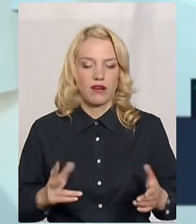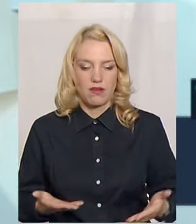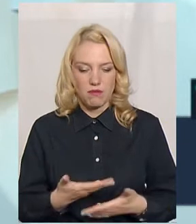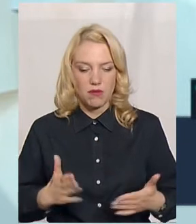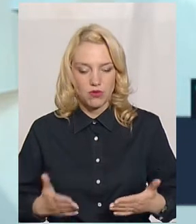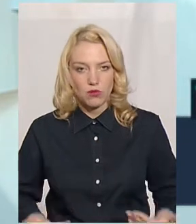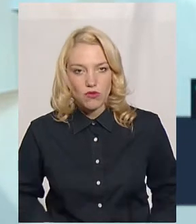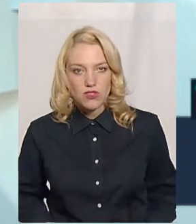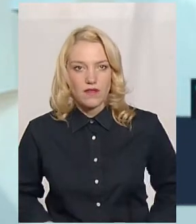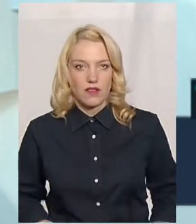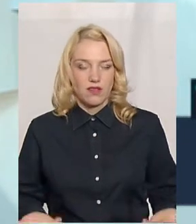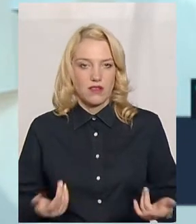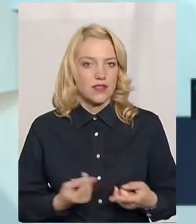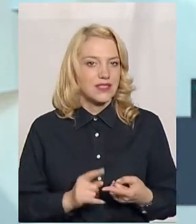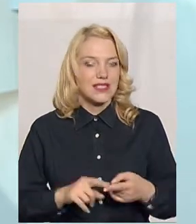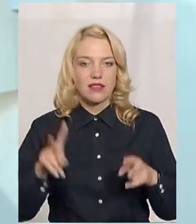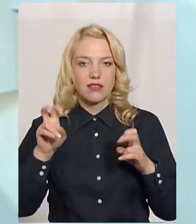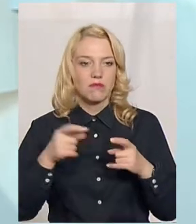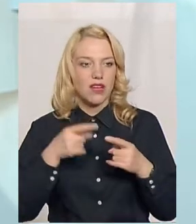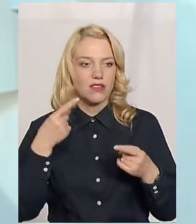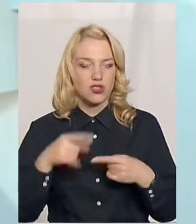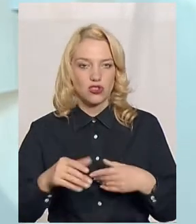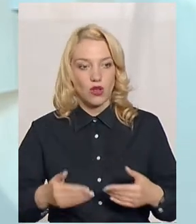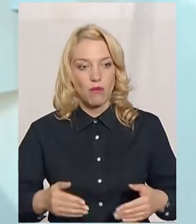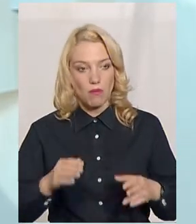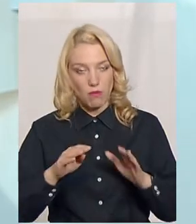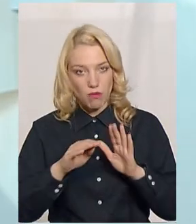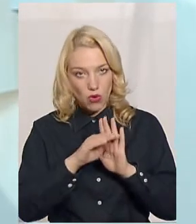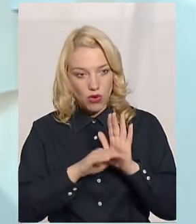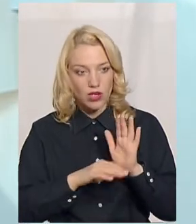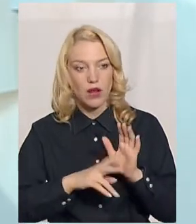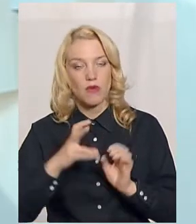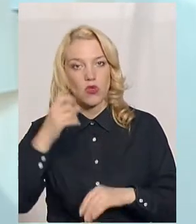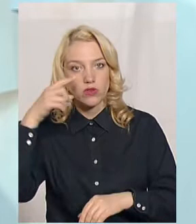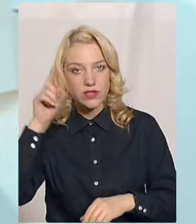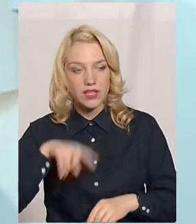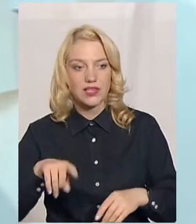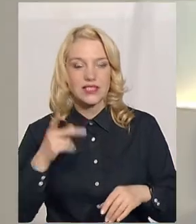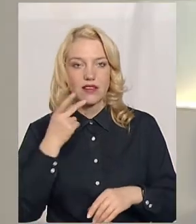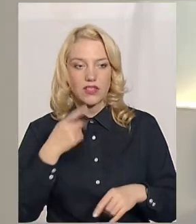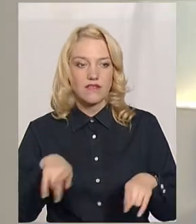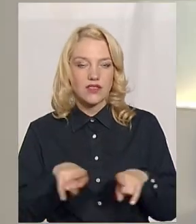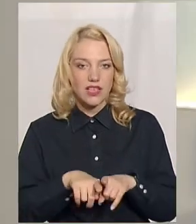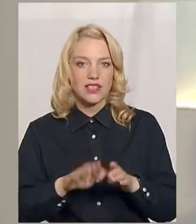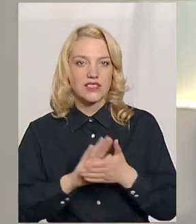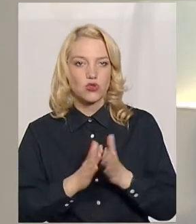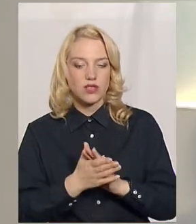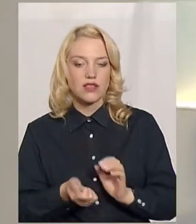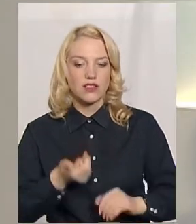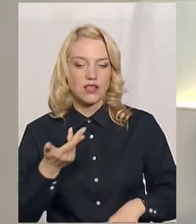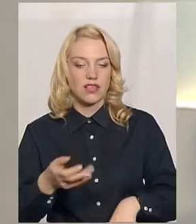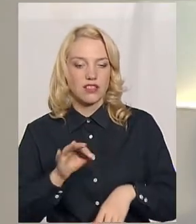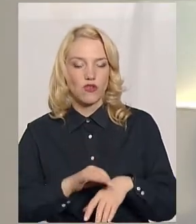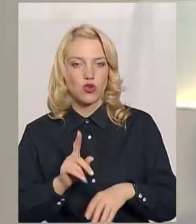тема іншої програми, думаю. Але знайте, що завжди в такій ситуації кількість хвороб, які